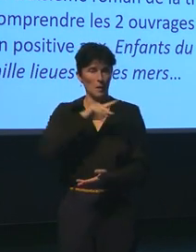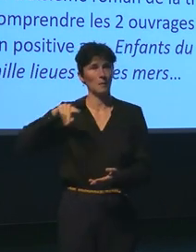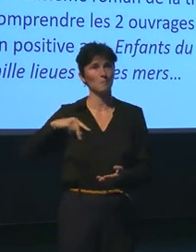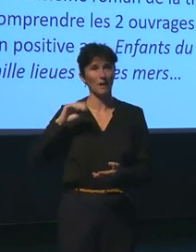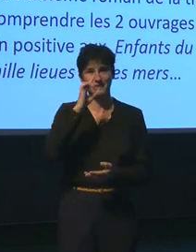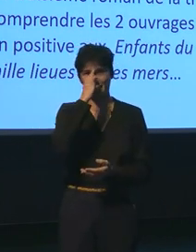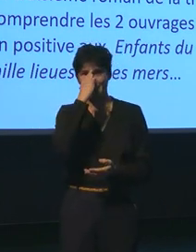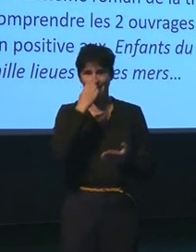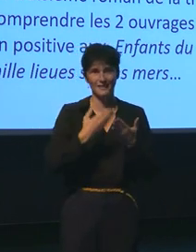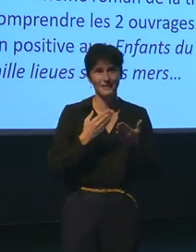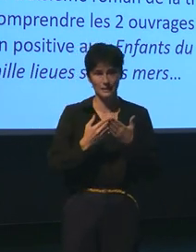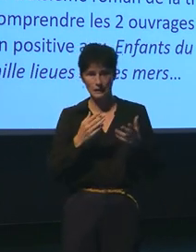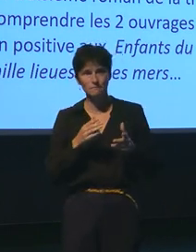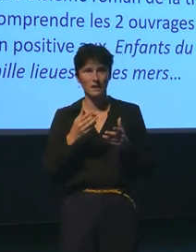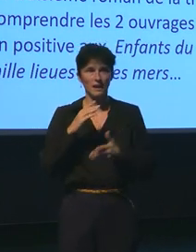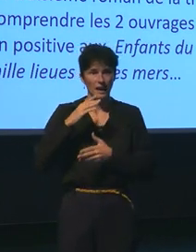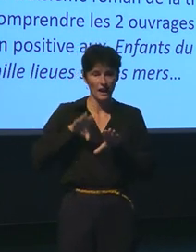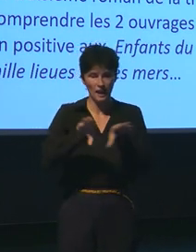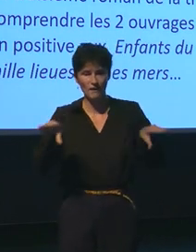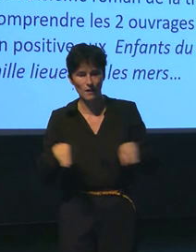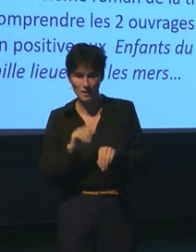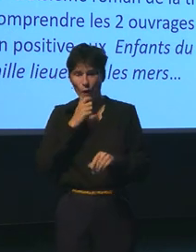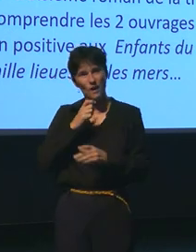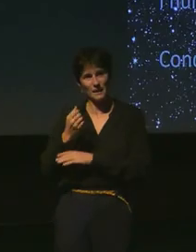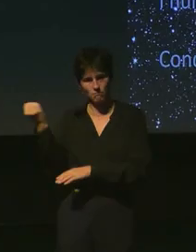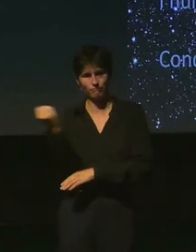anéantie par les anglais d'où son esprit vaut en déficit.